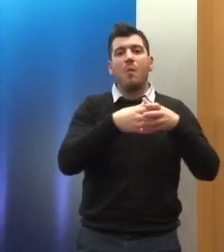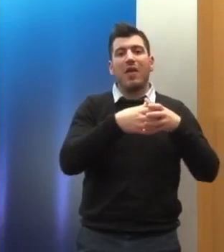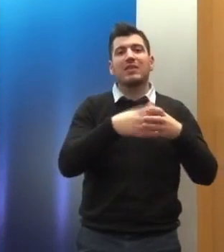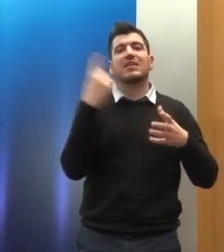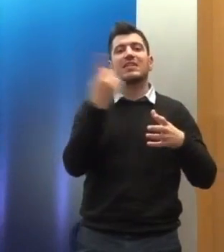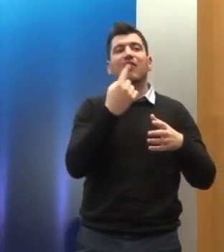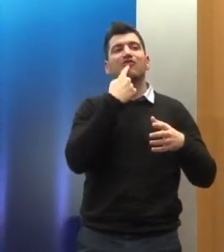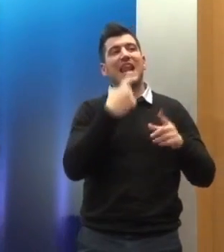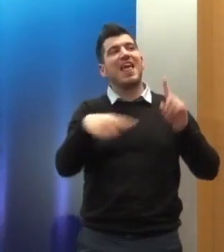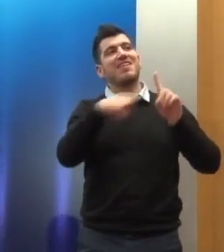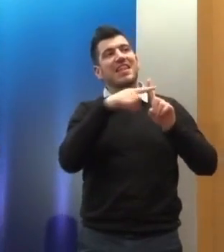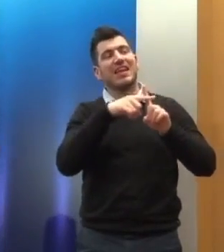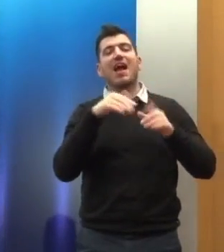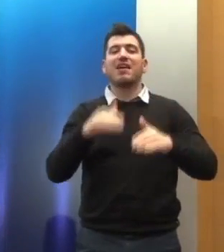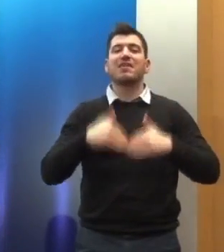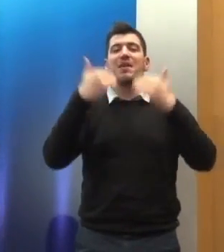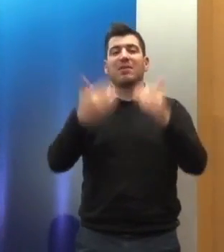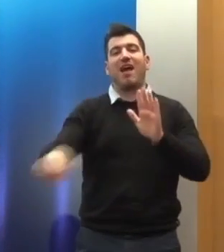και συνέχεια προχωράνε στην κριτική.